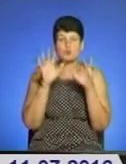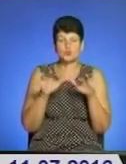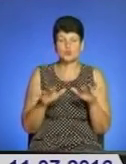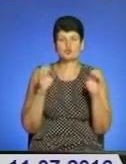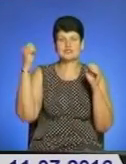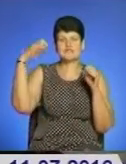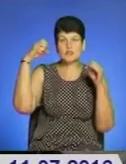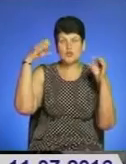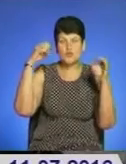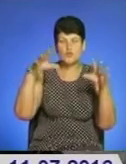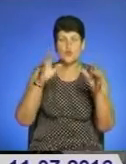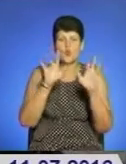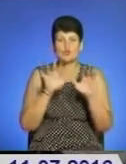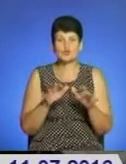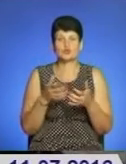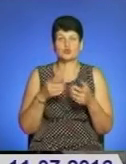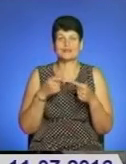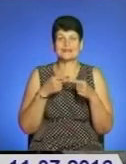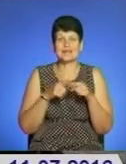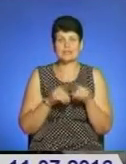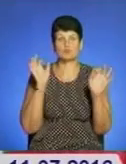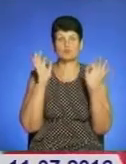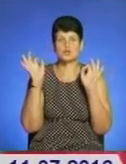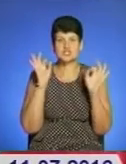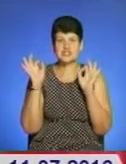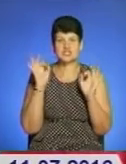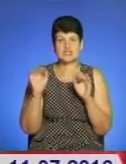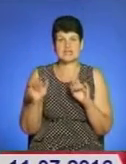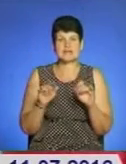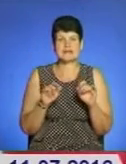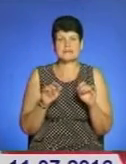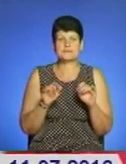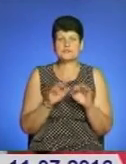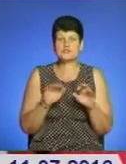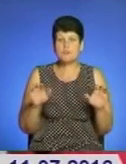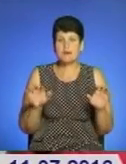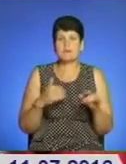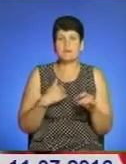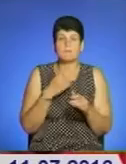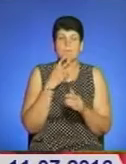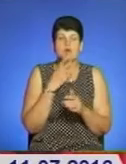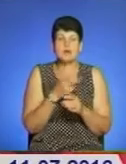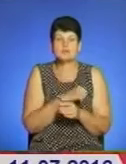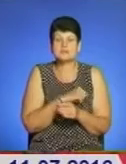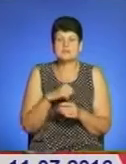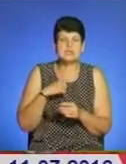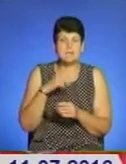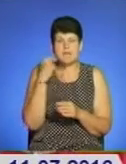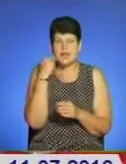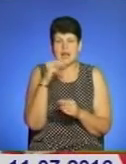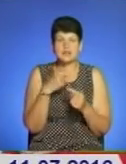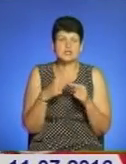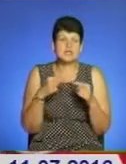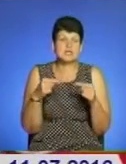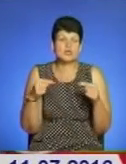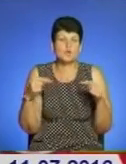звукову техніку, а також сучасні музичні інструменти. Ми показуємо це найкраще, це різноманіття, яке було